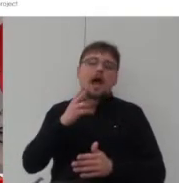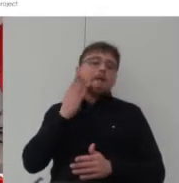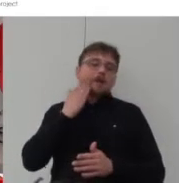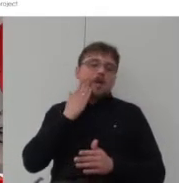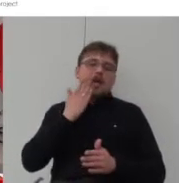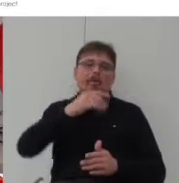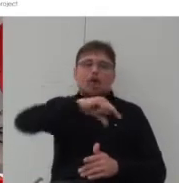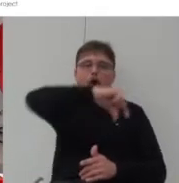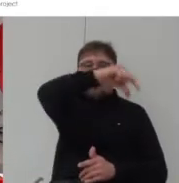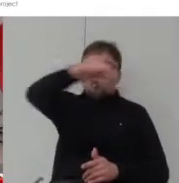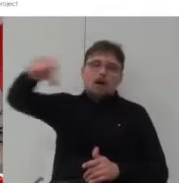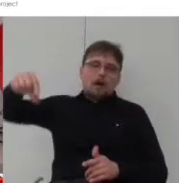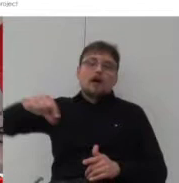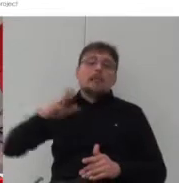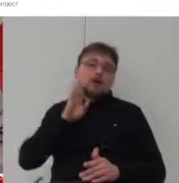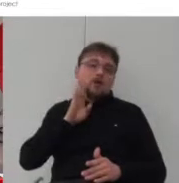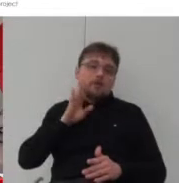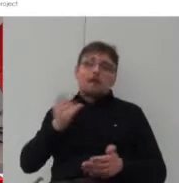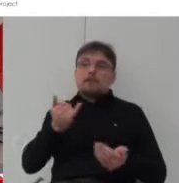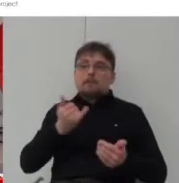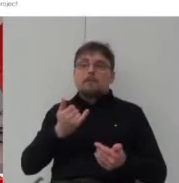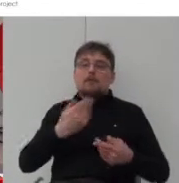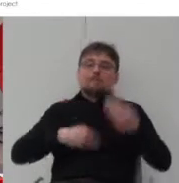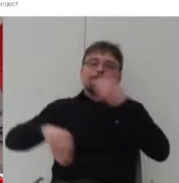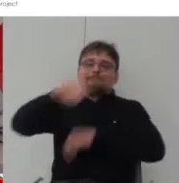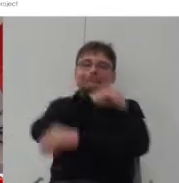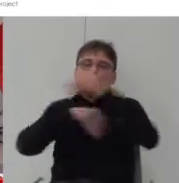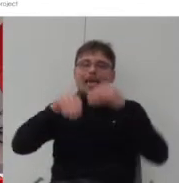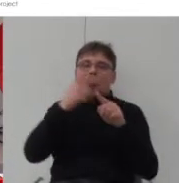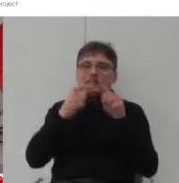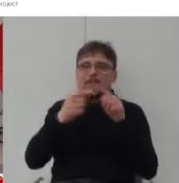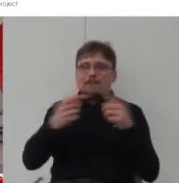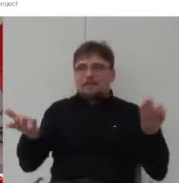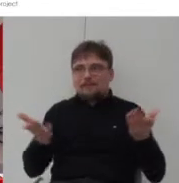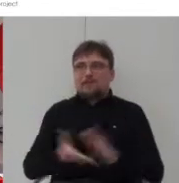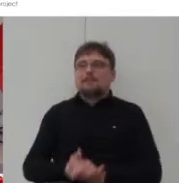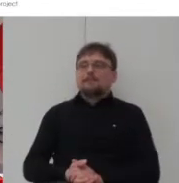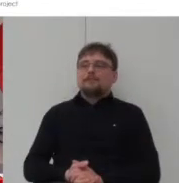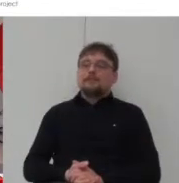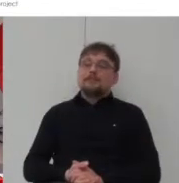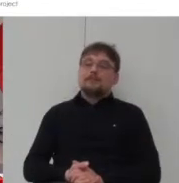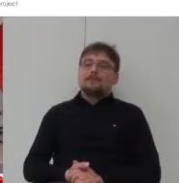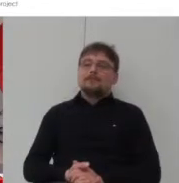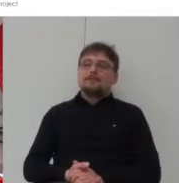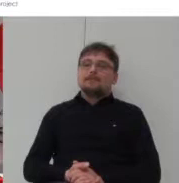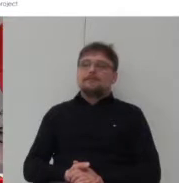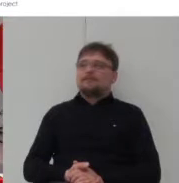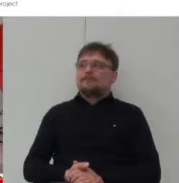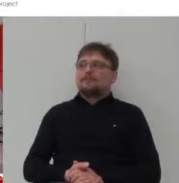układane na sobie w różnych konfiguracjach znowu możemy stworzyć bardzo zróżnicowany program całego założenia